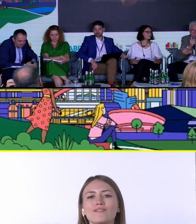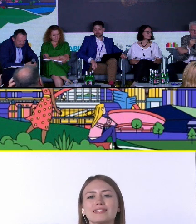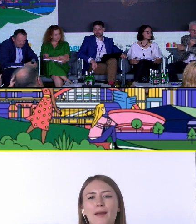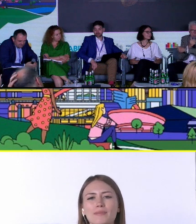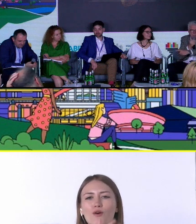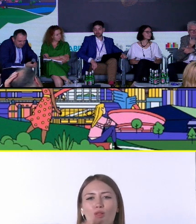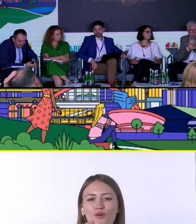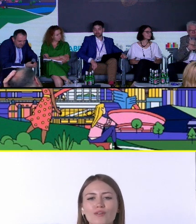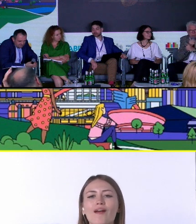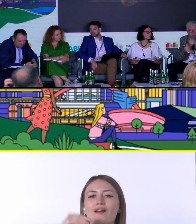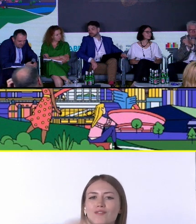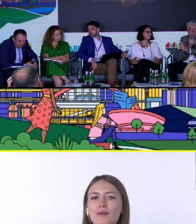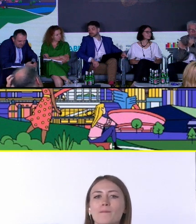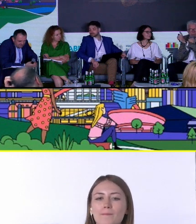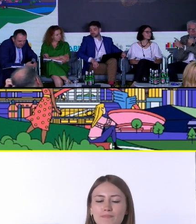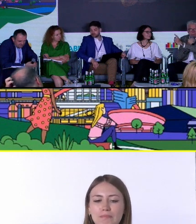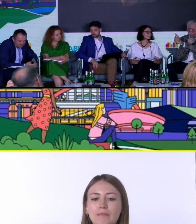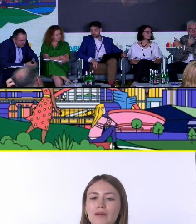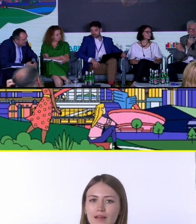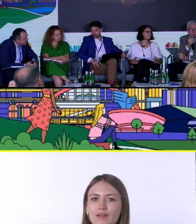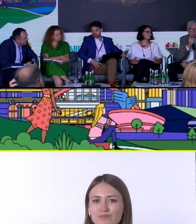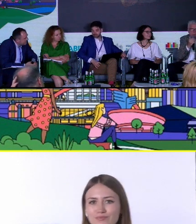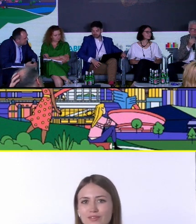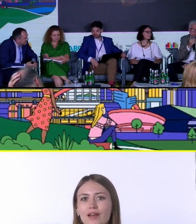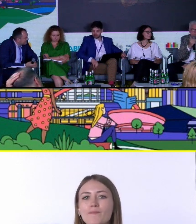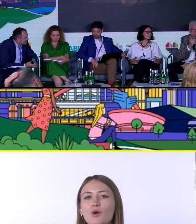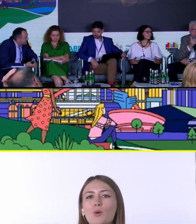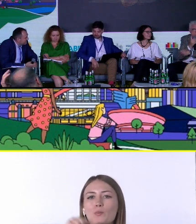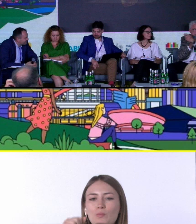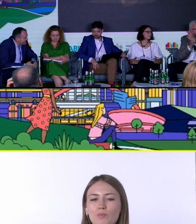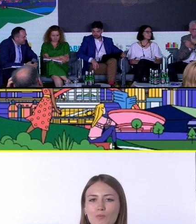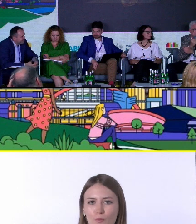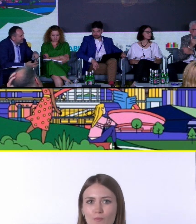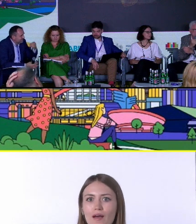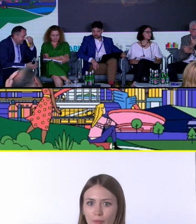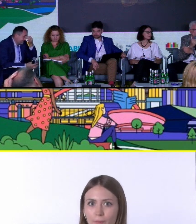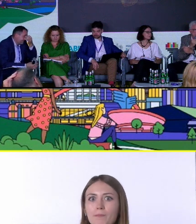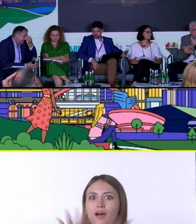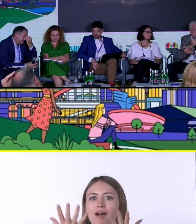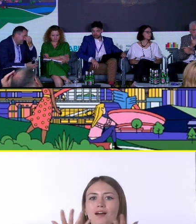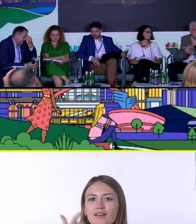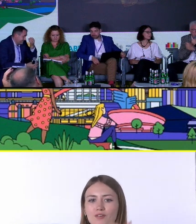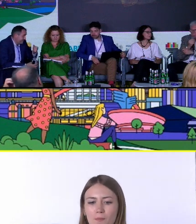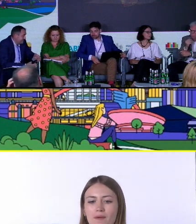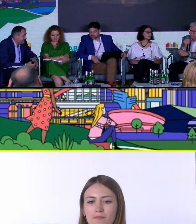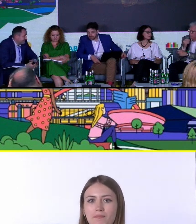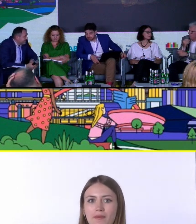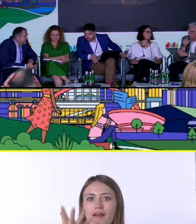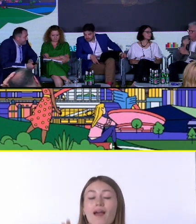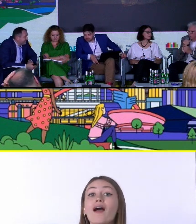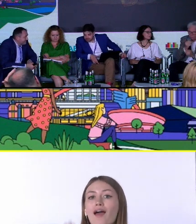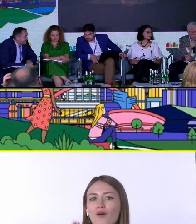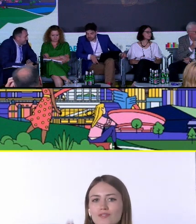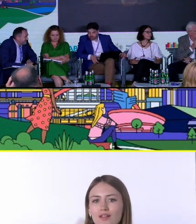takie przejście, gdzie podkładano ładunki wybuchowe, żeby ten most świetnie wyleciał do góry. A udało nam się w ostatniej chwili dzięki też